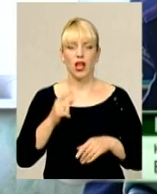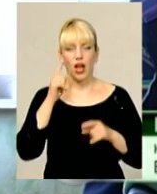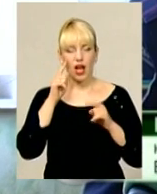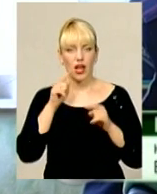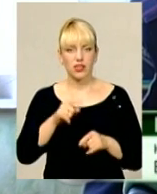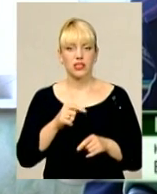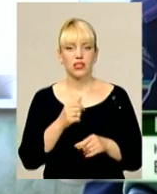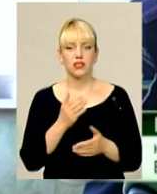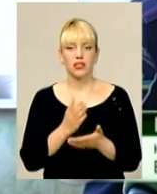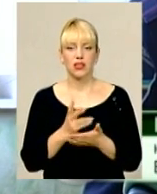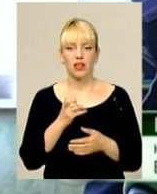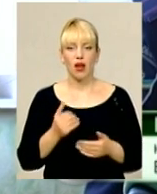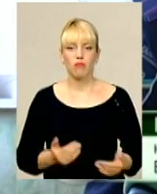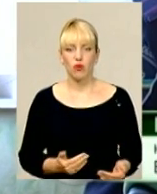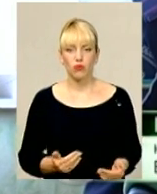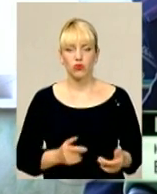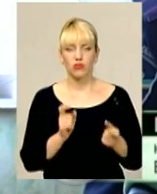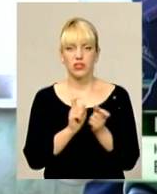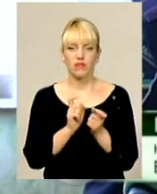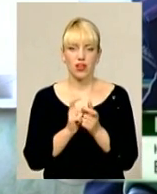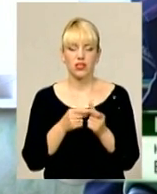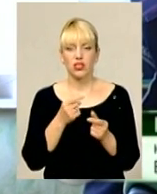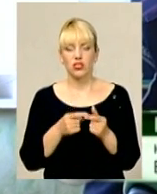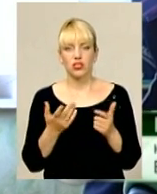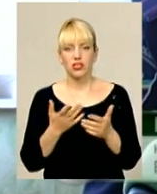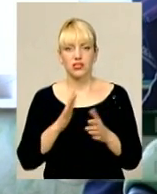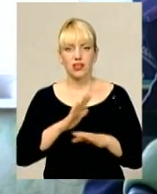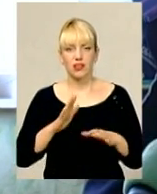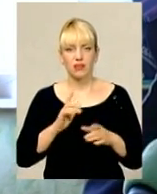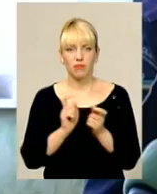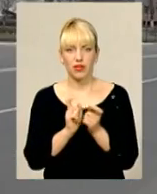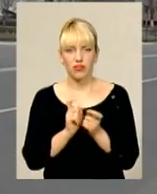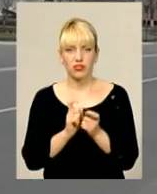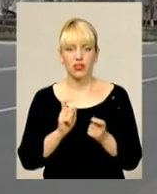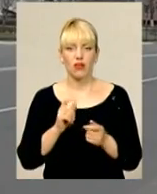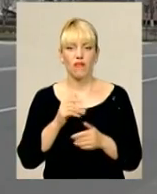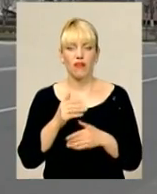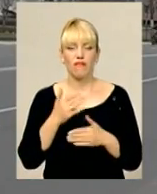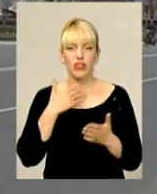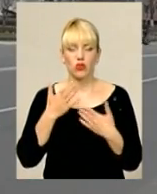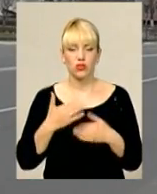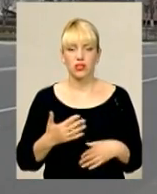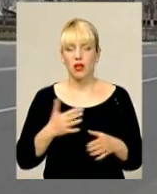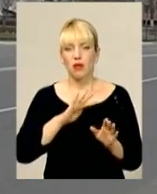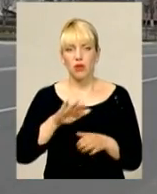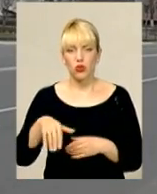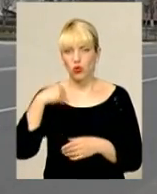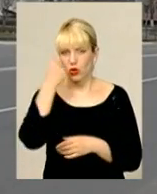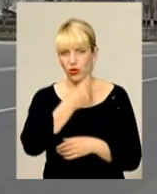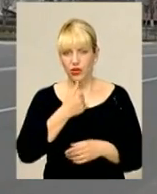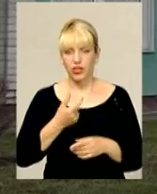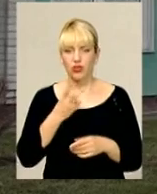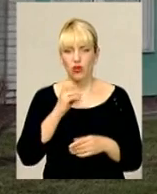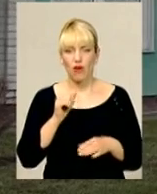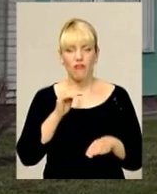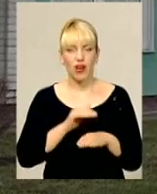побутові якісь сварти чи побутові непризнаних відносних, які виникли раптово. Минуло більше року, але нових фактів